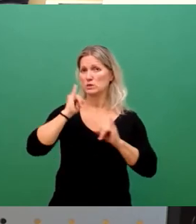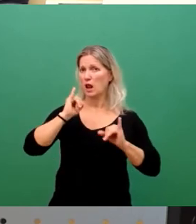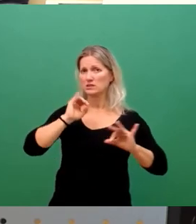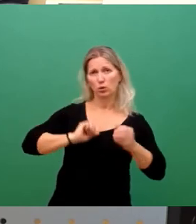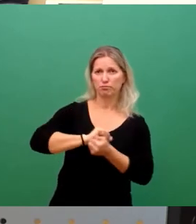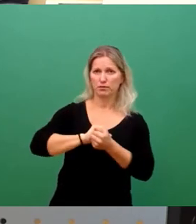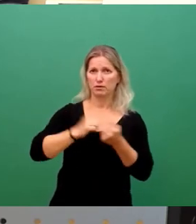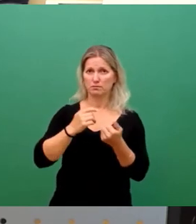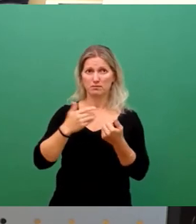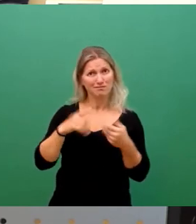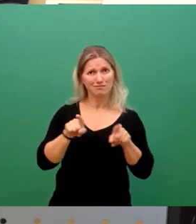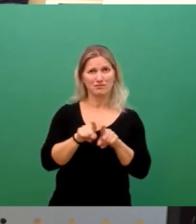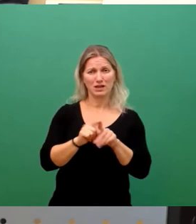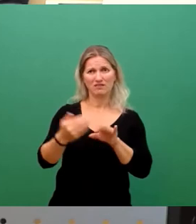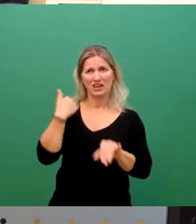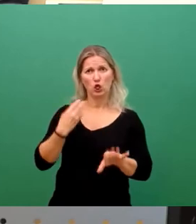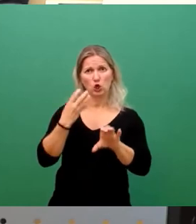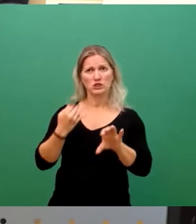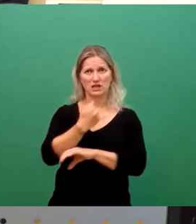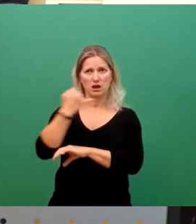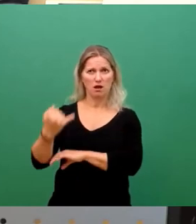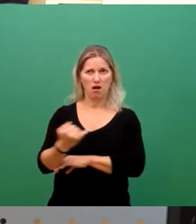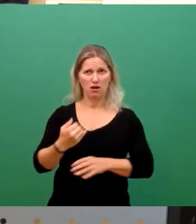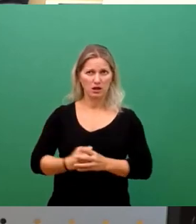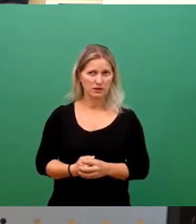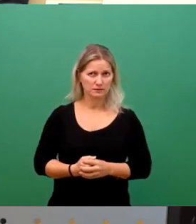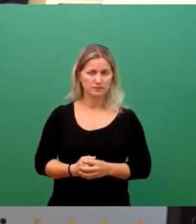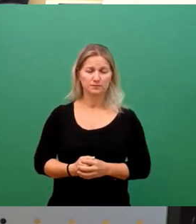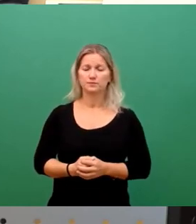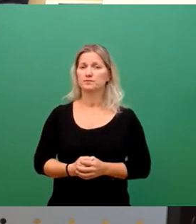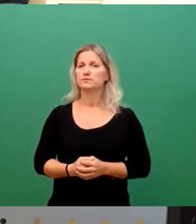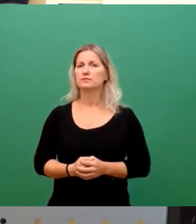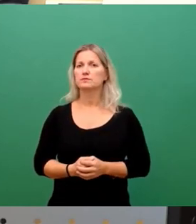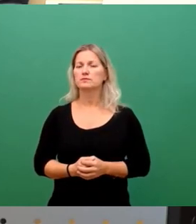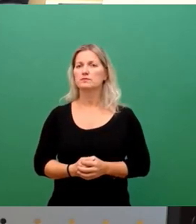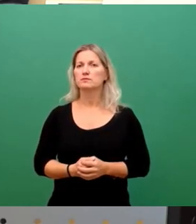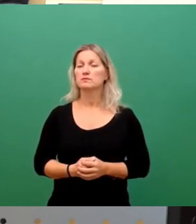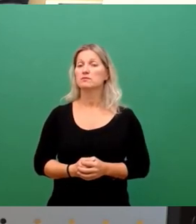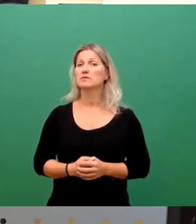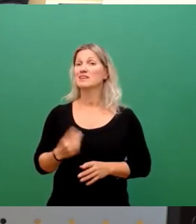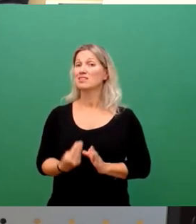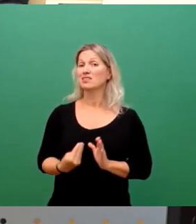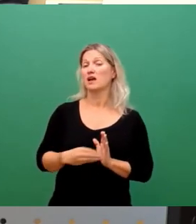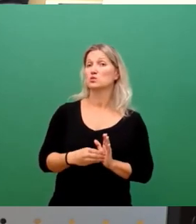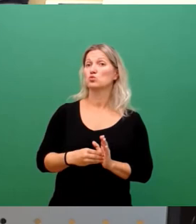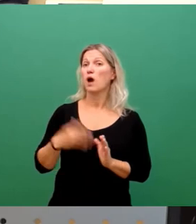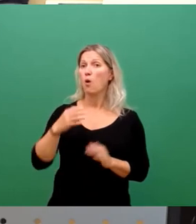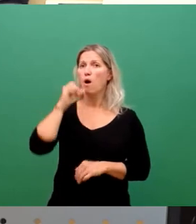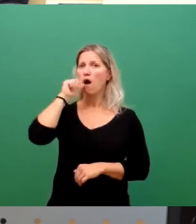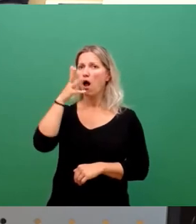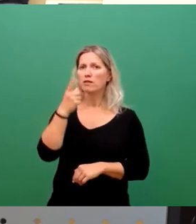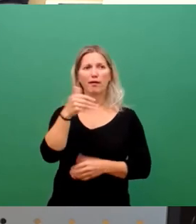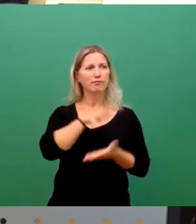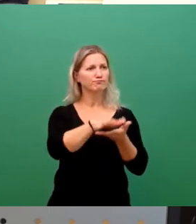Verwerfungen, wie sie sie in den 90er Jahren schon einmal erlebt haben. Dazu kommen massive Teuerungen im Alltagsleben, bei